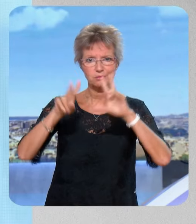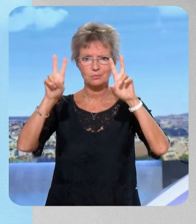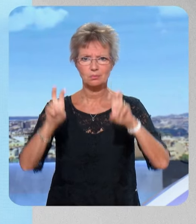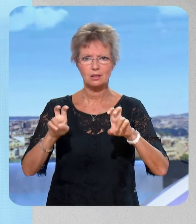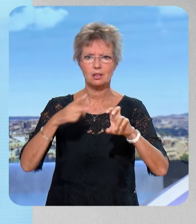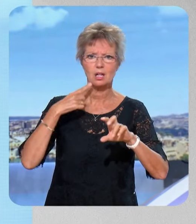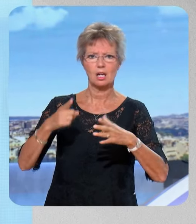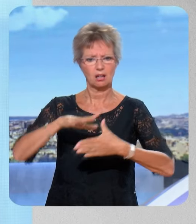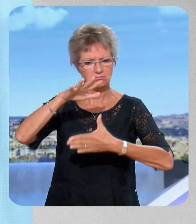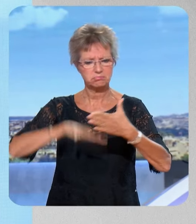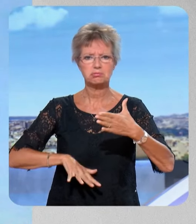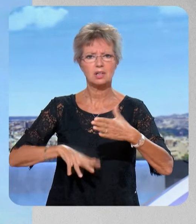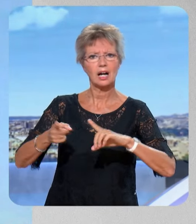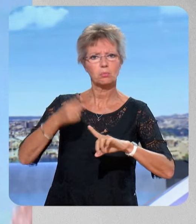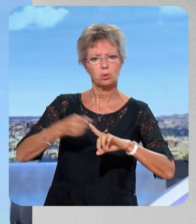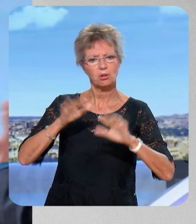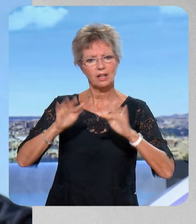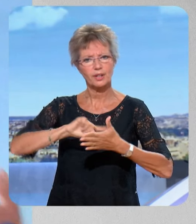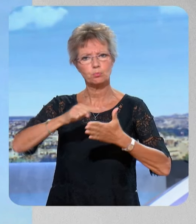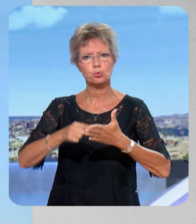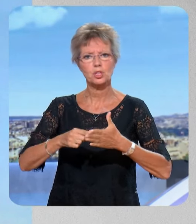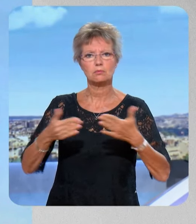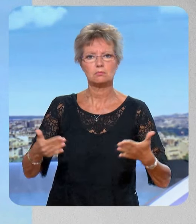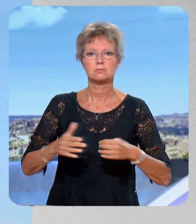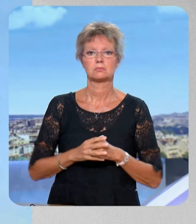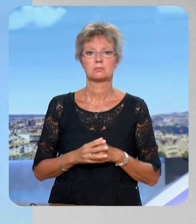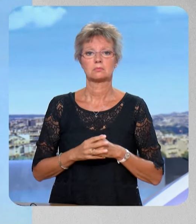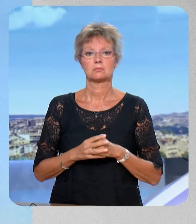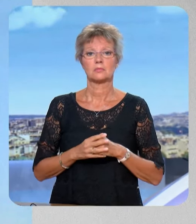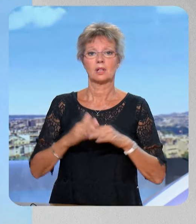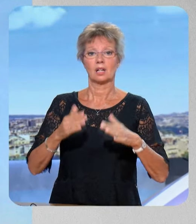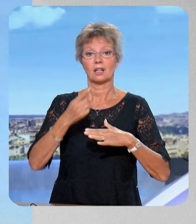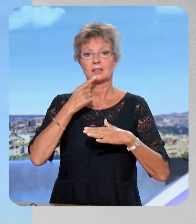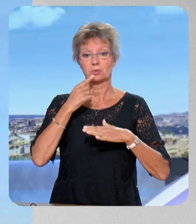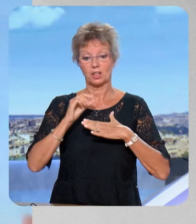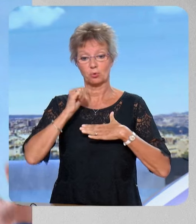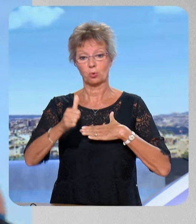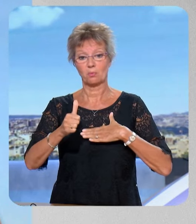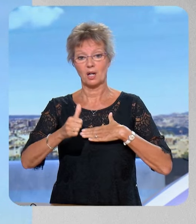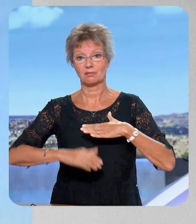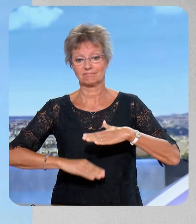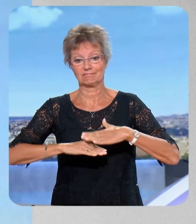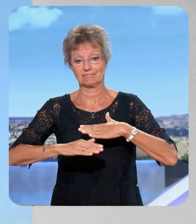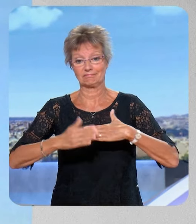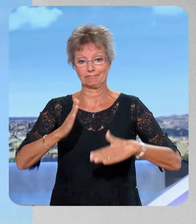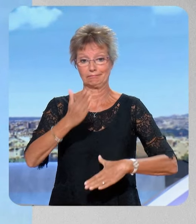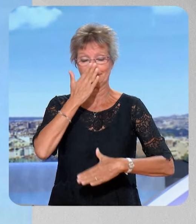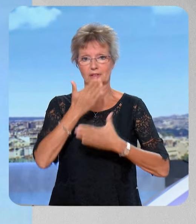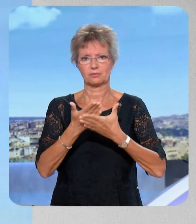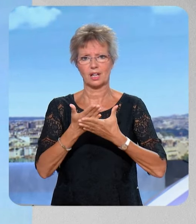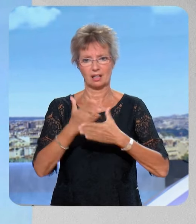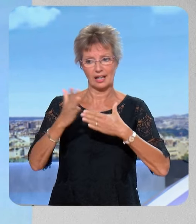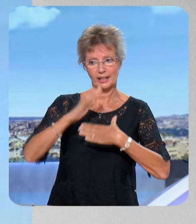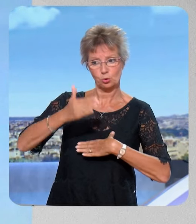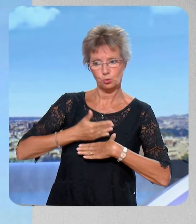très très importants pour le budget. Dites-nous où vous en êtes à 24 heures maintenant de la fin de votre ultimatum. Est-ce que vous les avez reçues ces fameuses lettres de plafond ou pas ? Non, non,